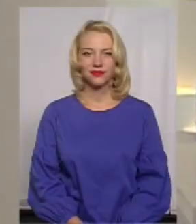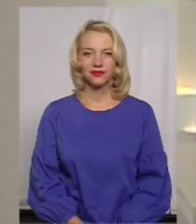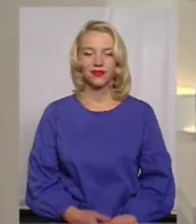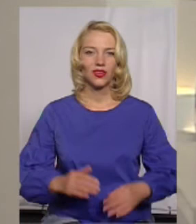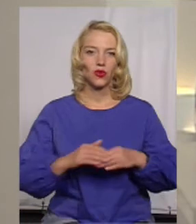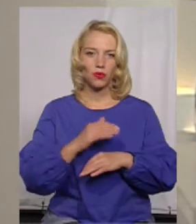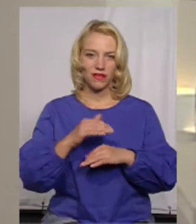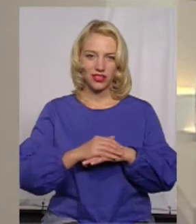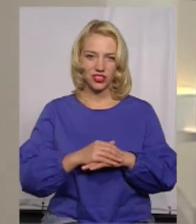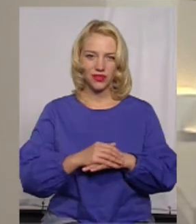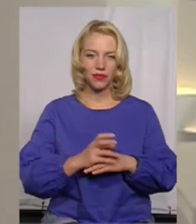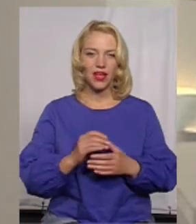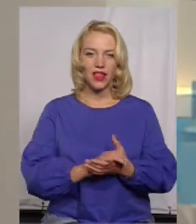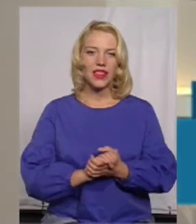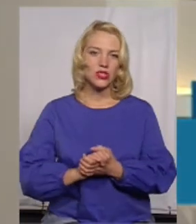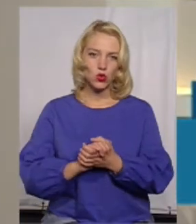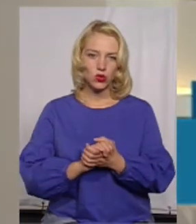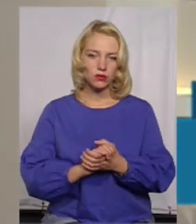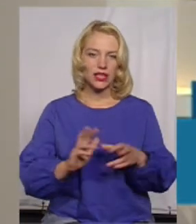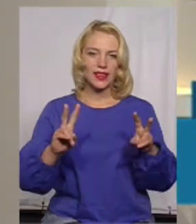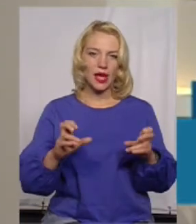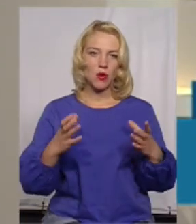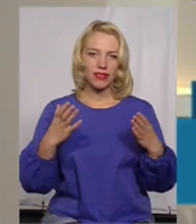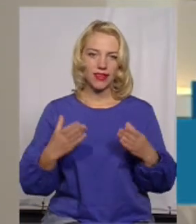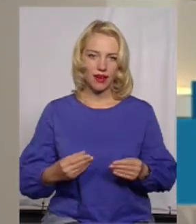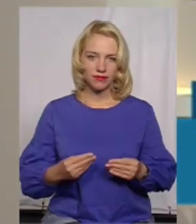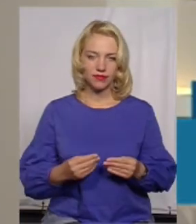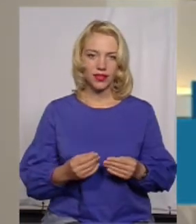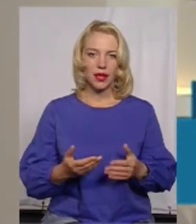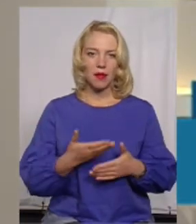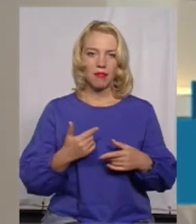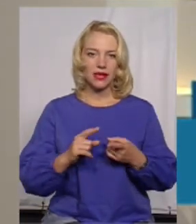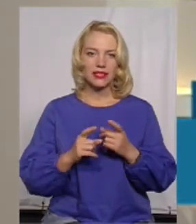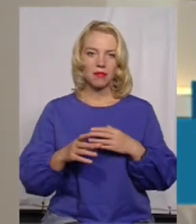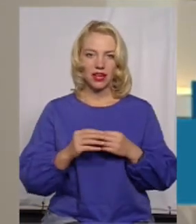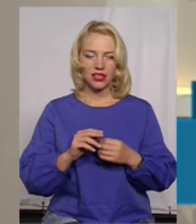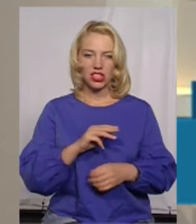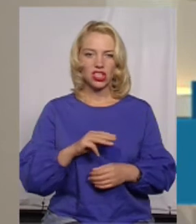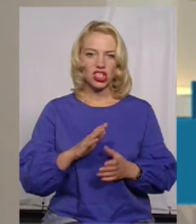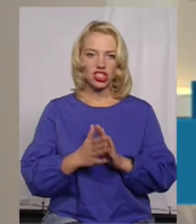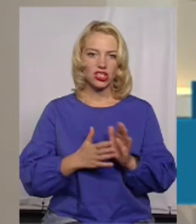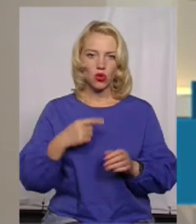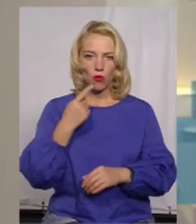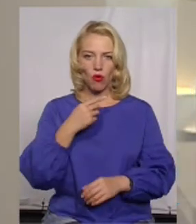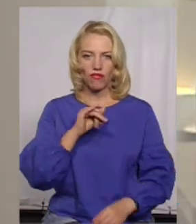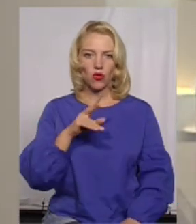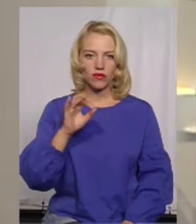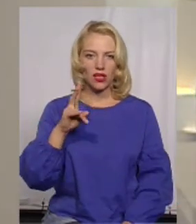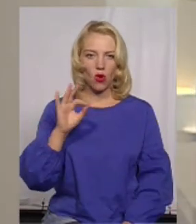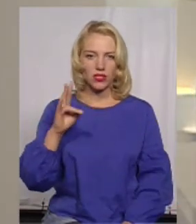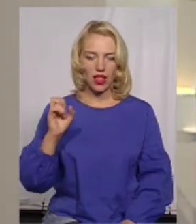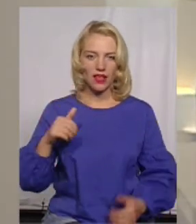Добрий вечір. На Суспільному тема дня. Ми з прикладачкою на жестову мову Оксаною